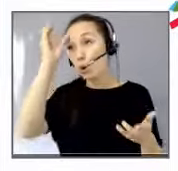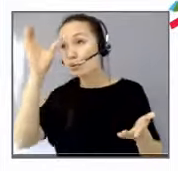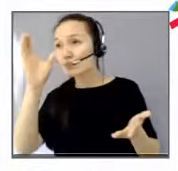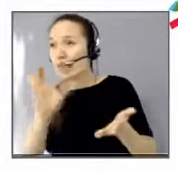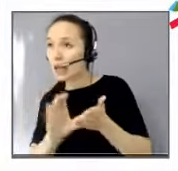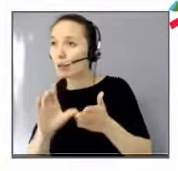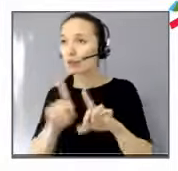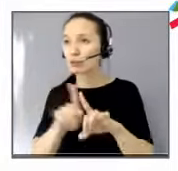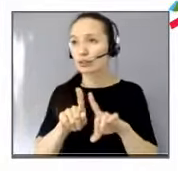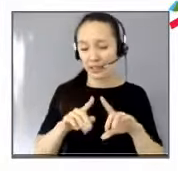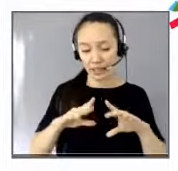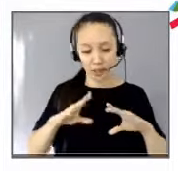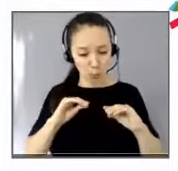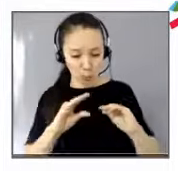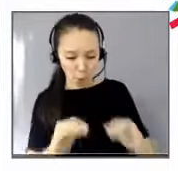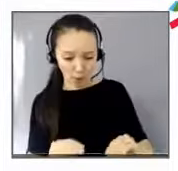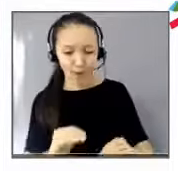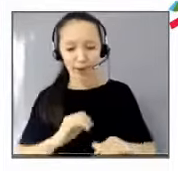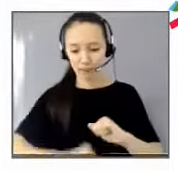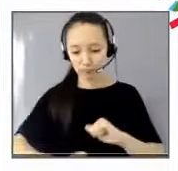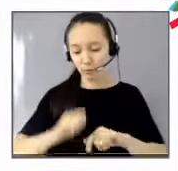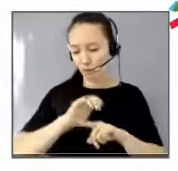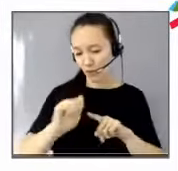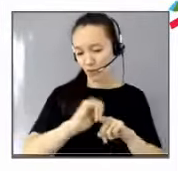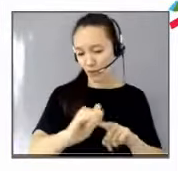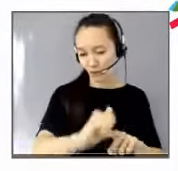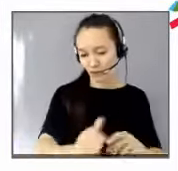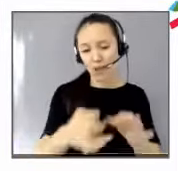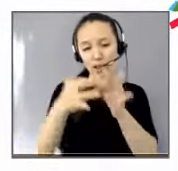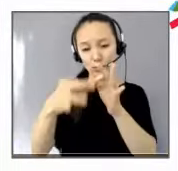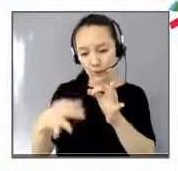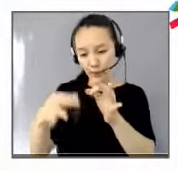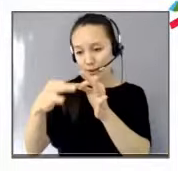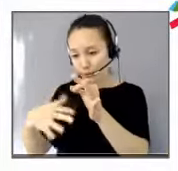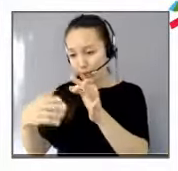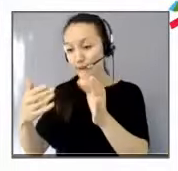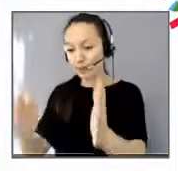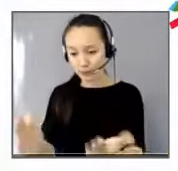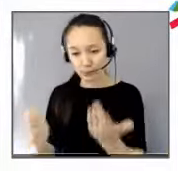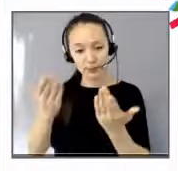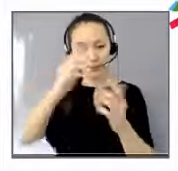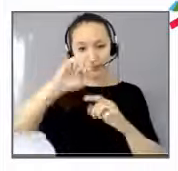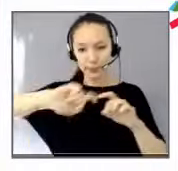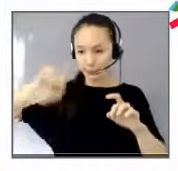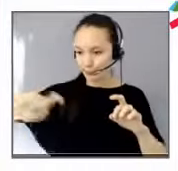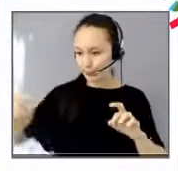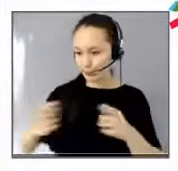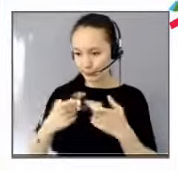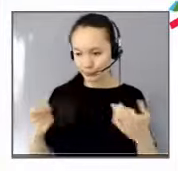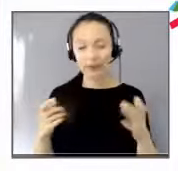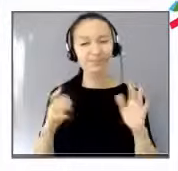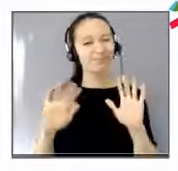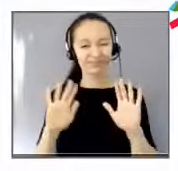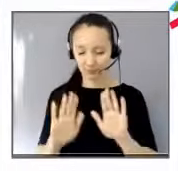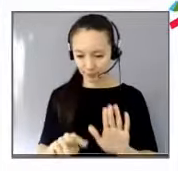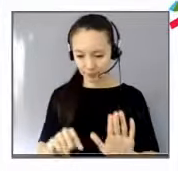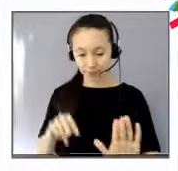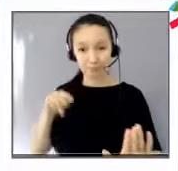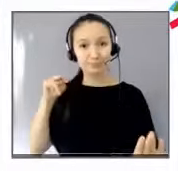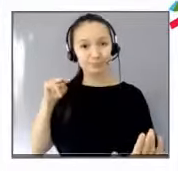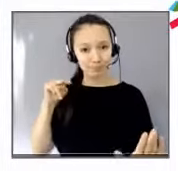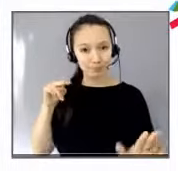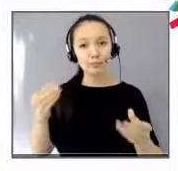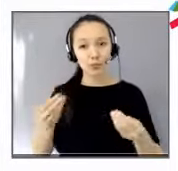réalisation, dans le résultat. C'est très intéressant de prendre un peu de recul et d'être en conférence aspirante, être